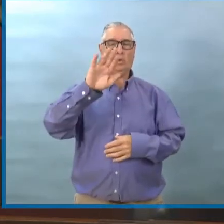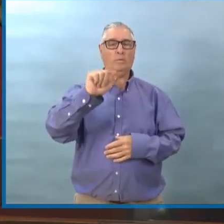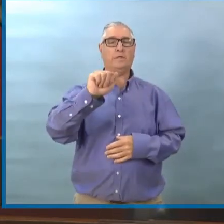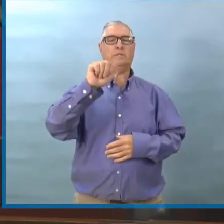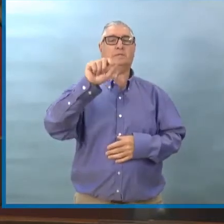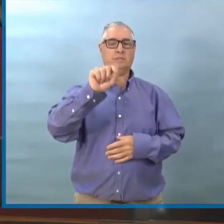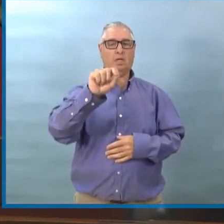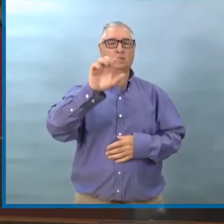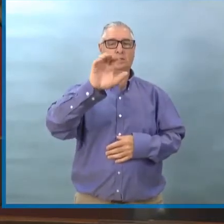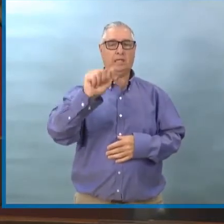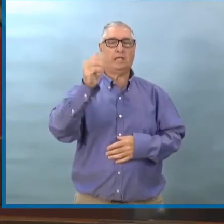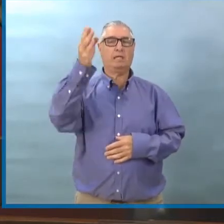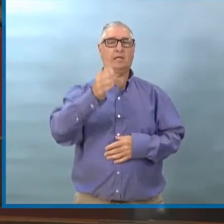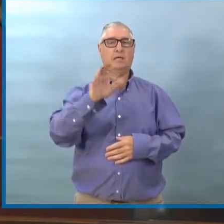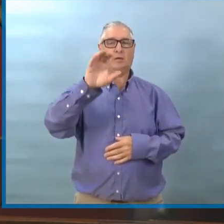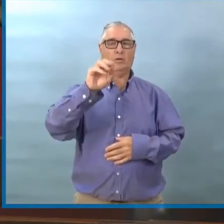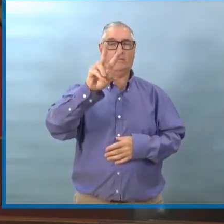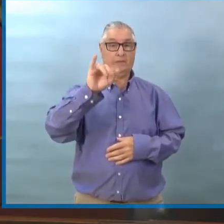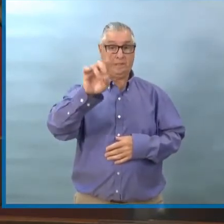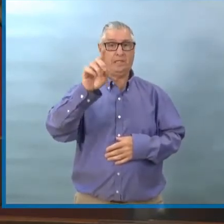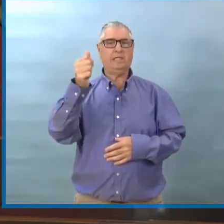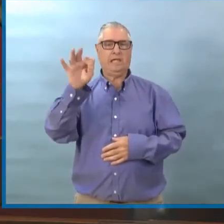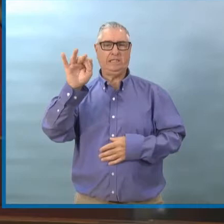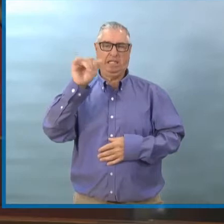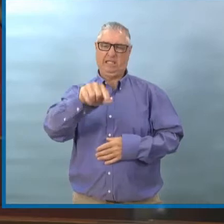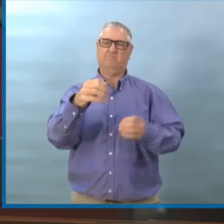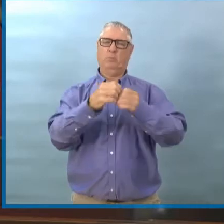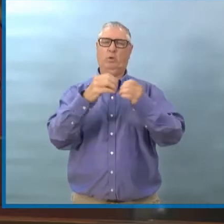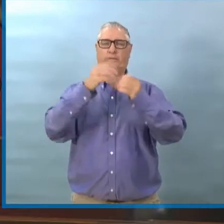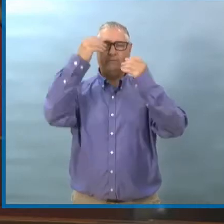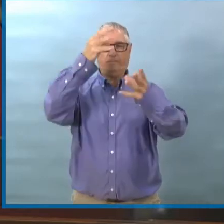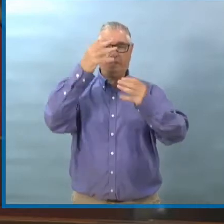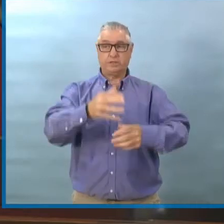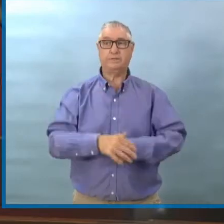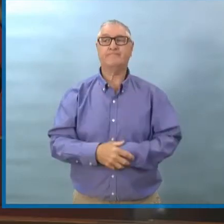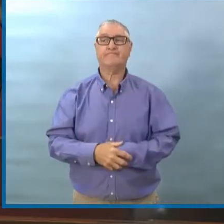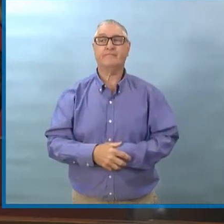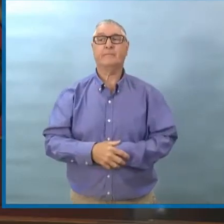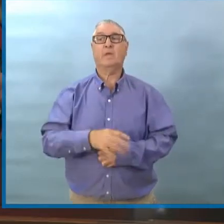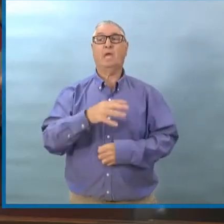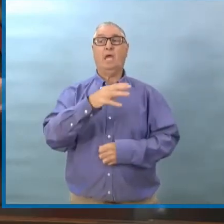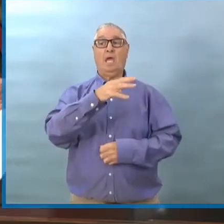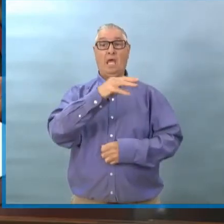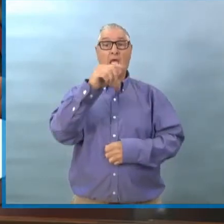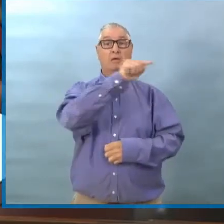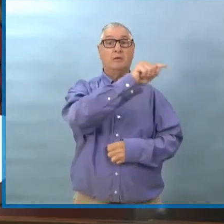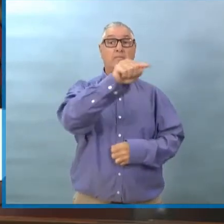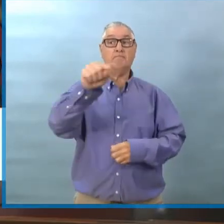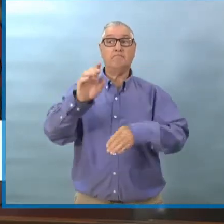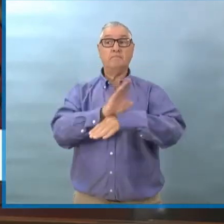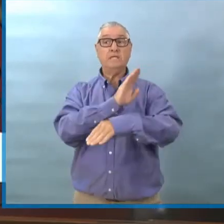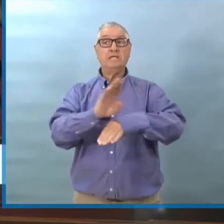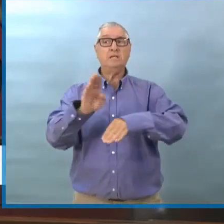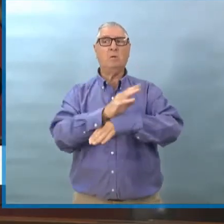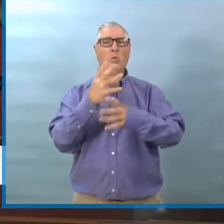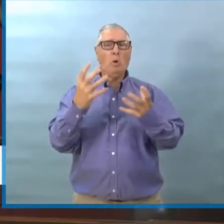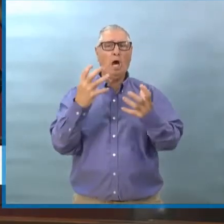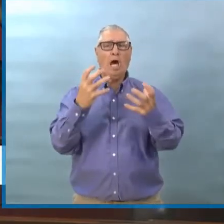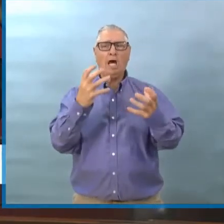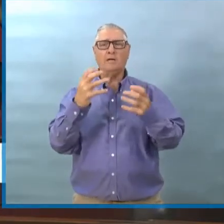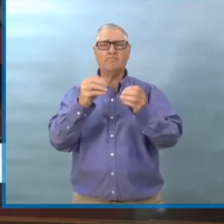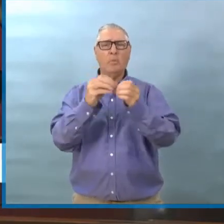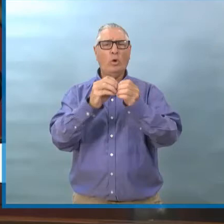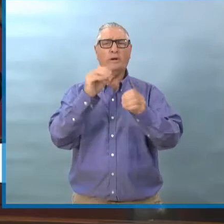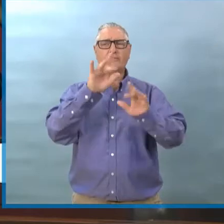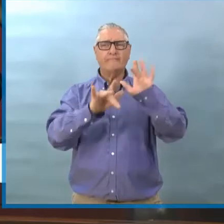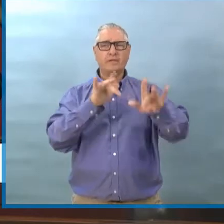-covid19. Les entreprises qui ont des questions devraient consulter le site participe mb